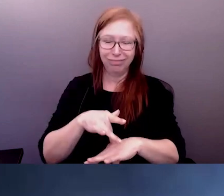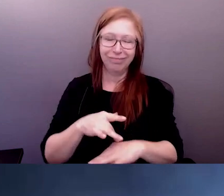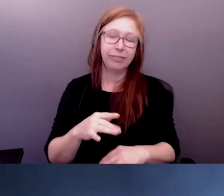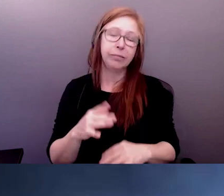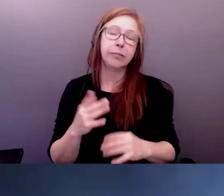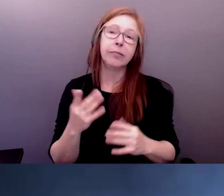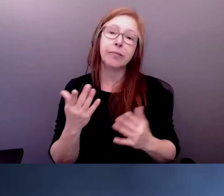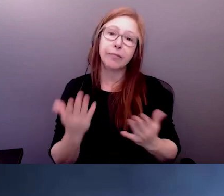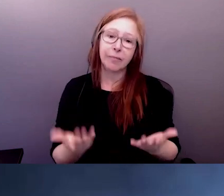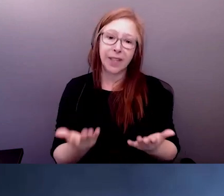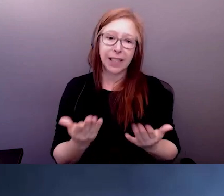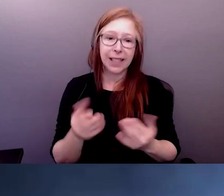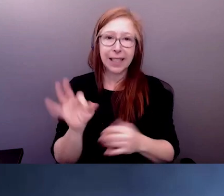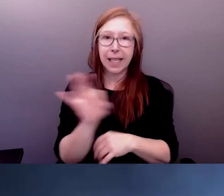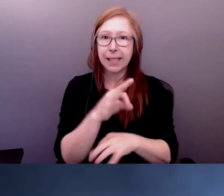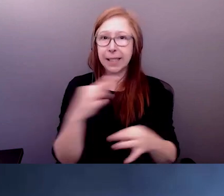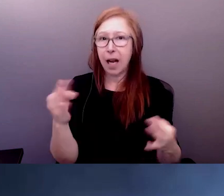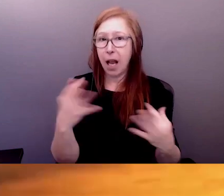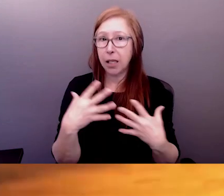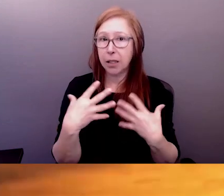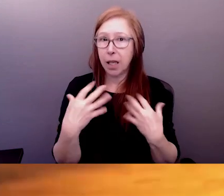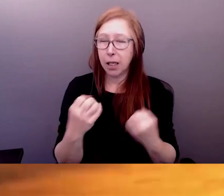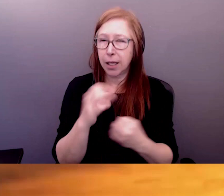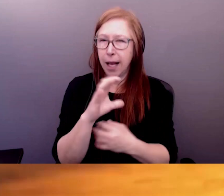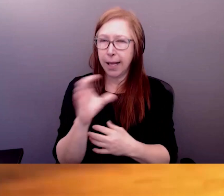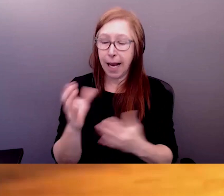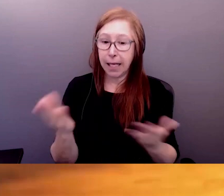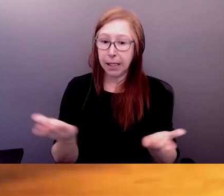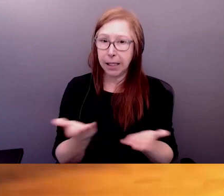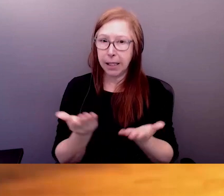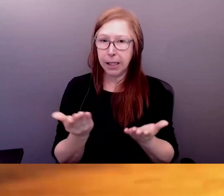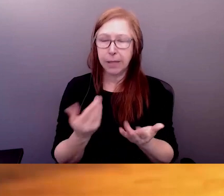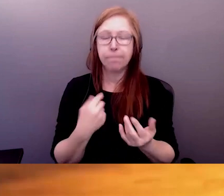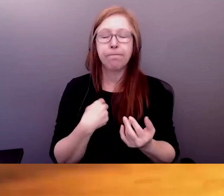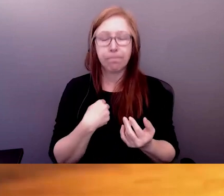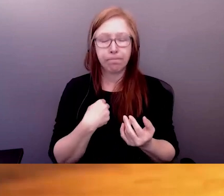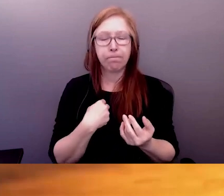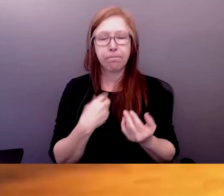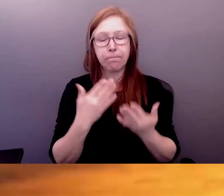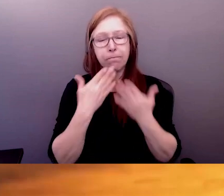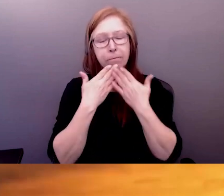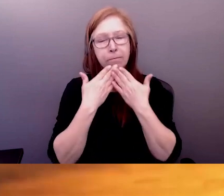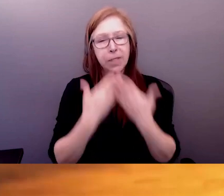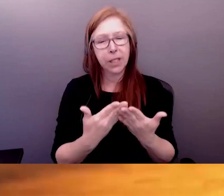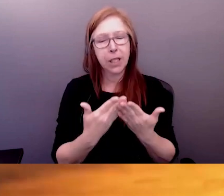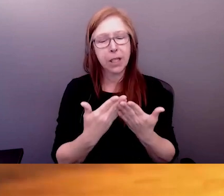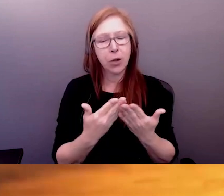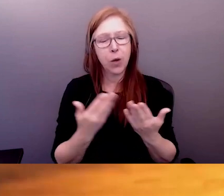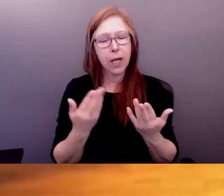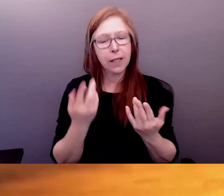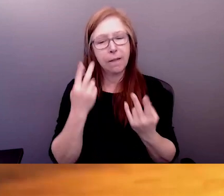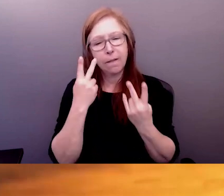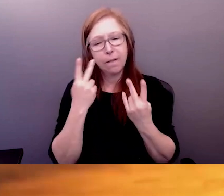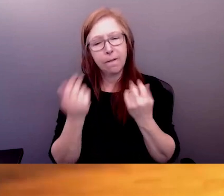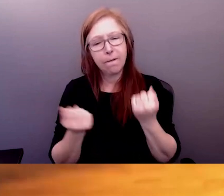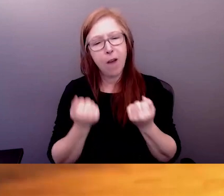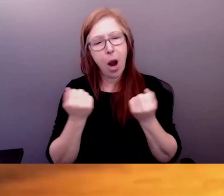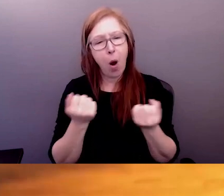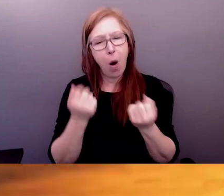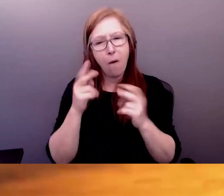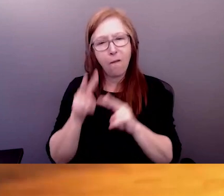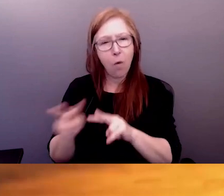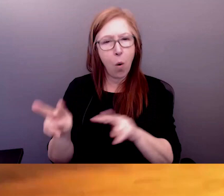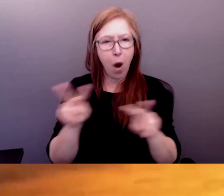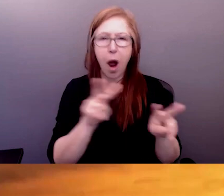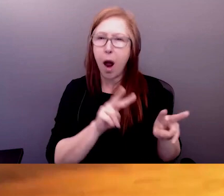défiler devant mes yeux, en particulier l'eau dont je ne suis pas loin. Je suis dans un